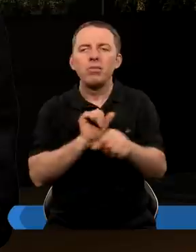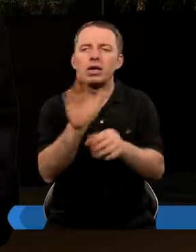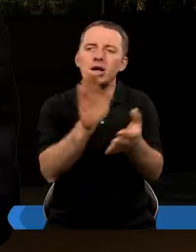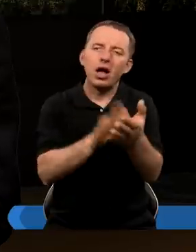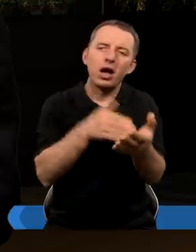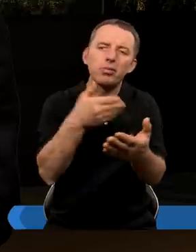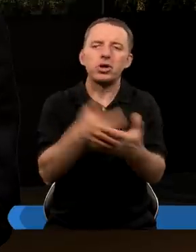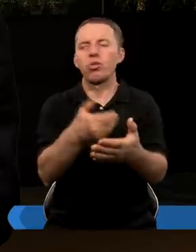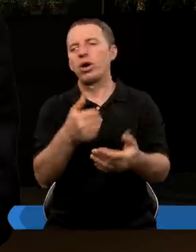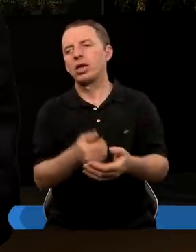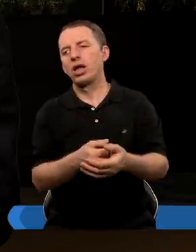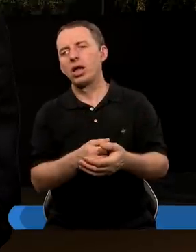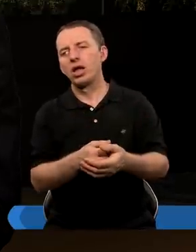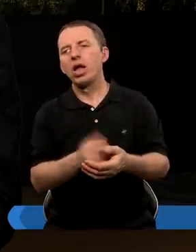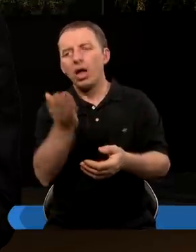przykład